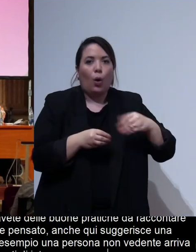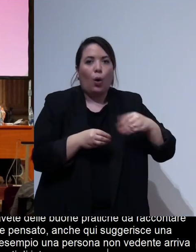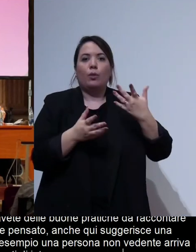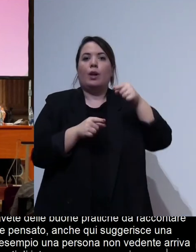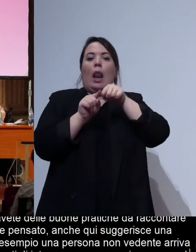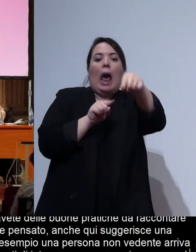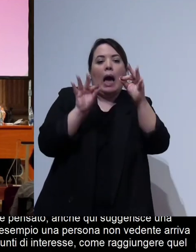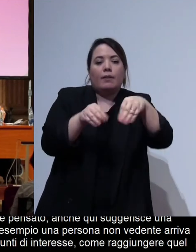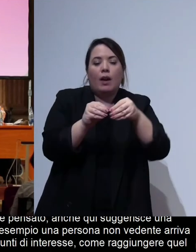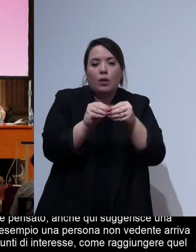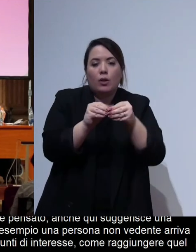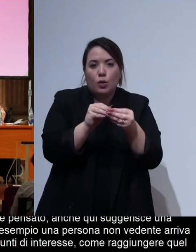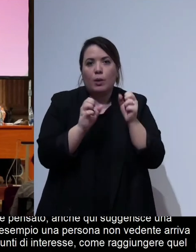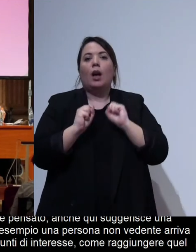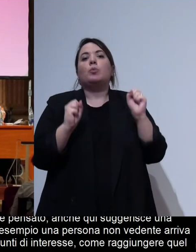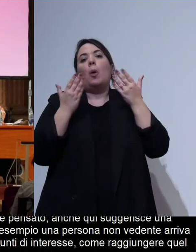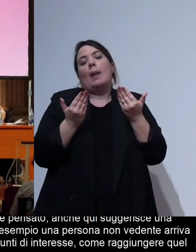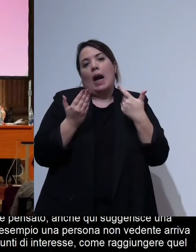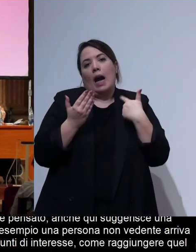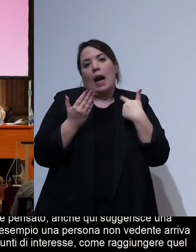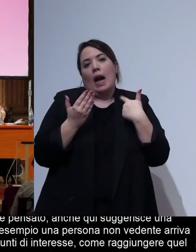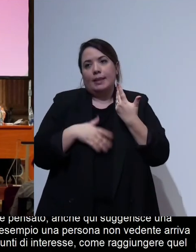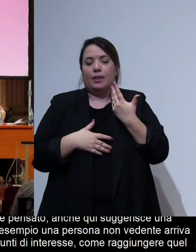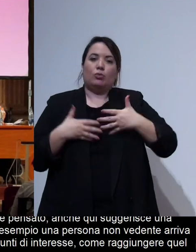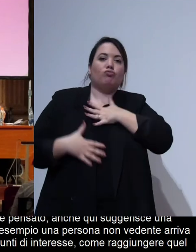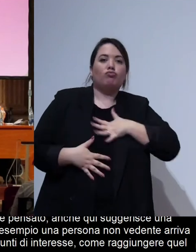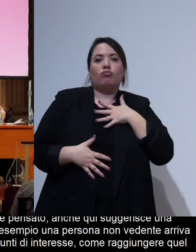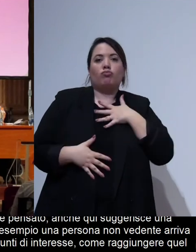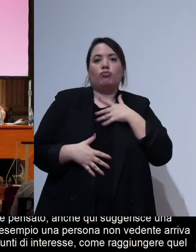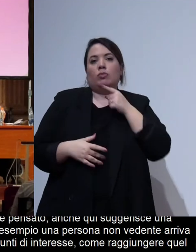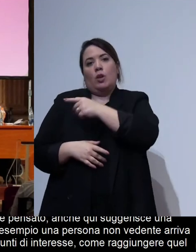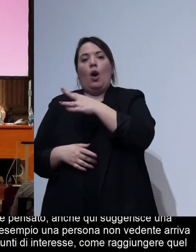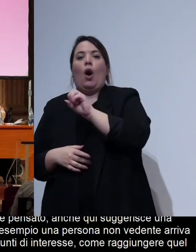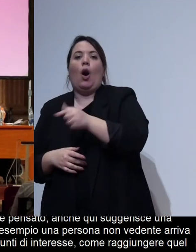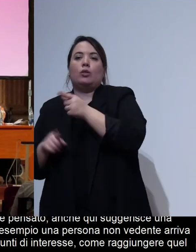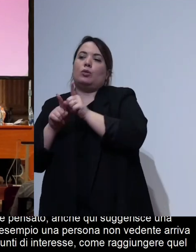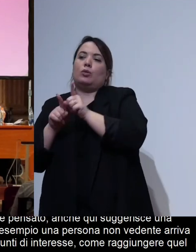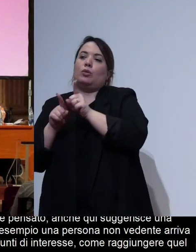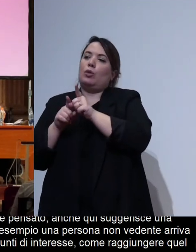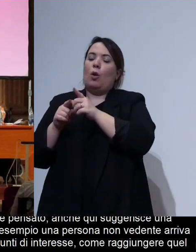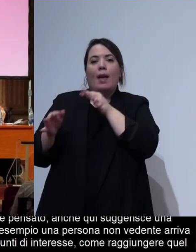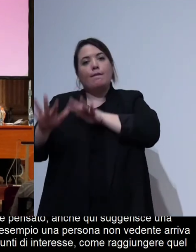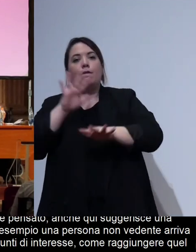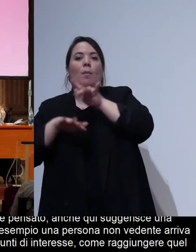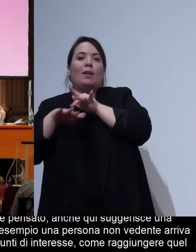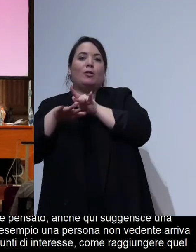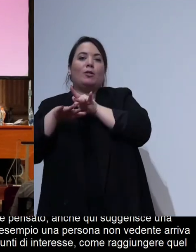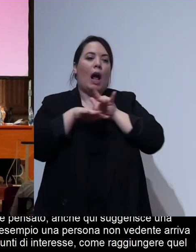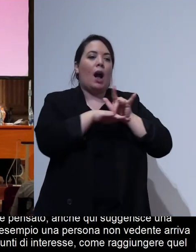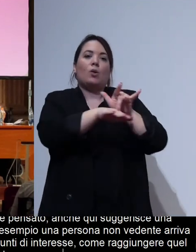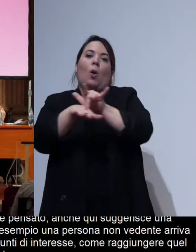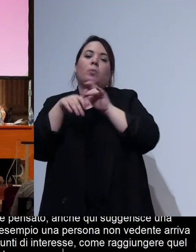punto quindi magari può avere piacere che l'host sia disponibile ad accompagnarlo